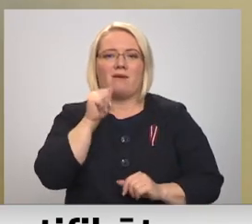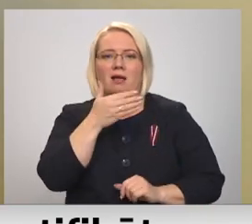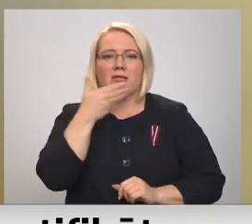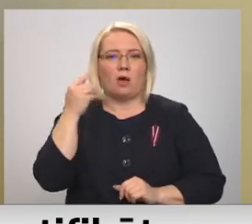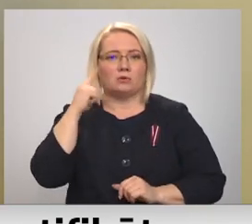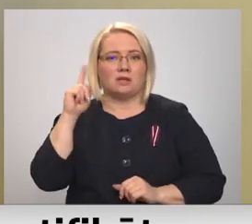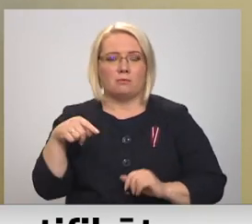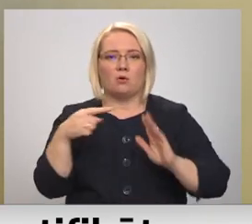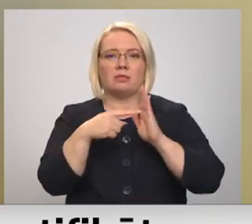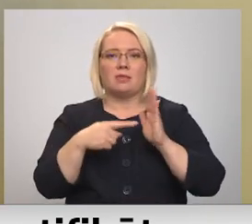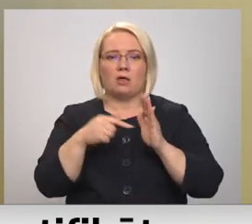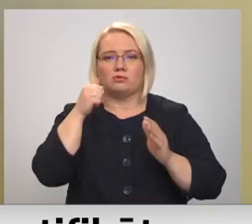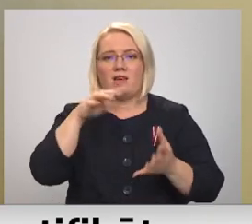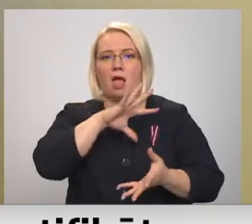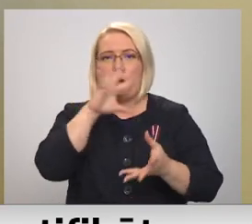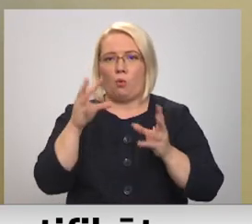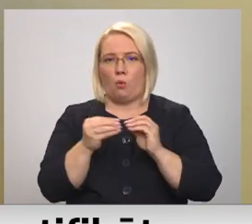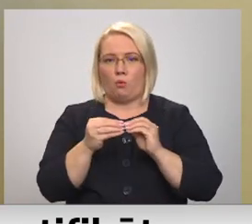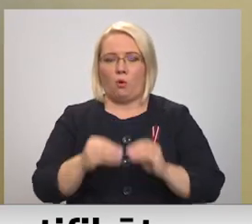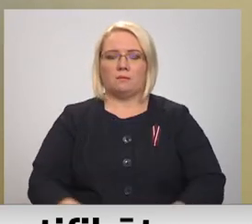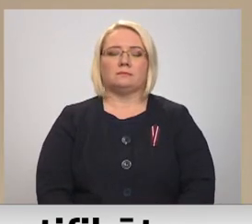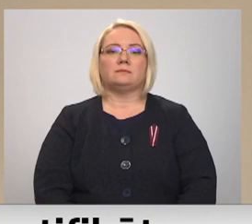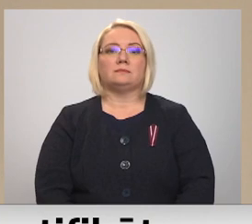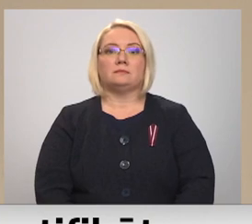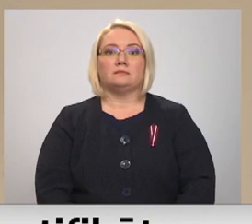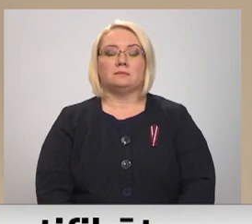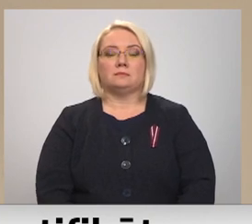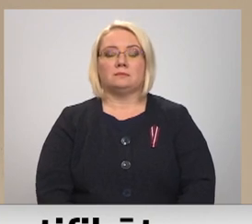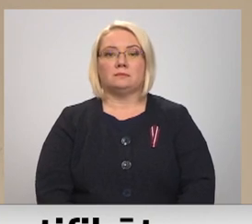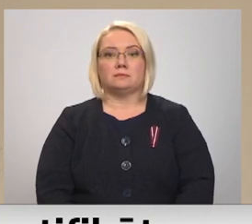jo datus aiz viena apkopo. Vitāns Tratolovs Perševits, Latvijas televīzija.